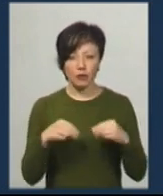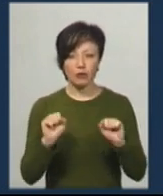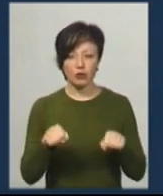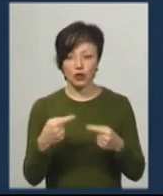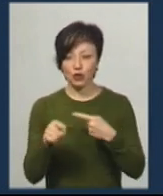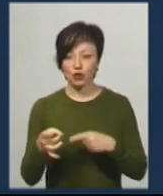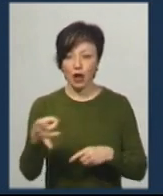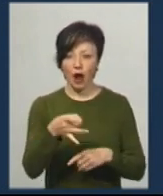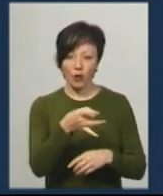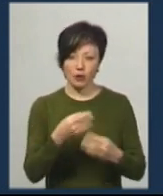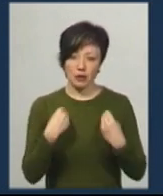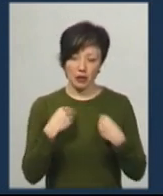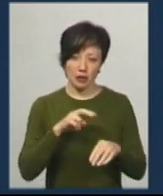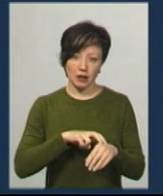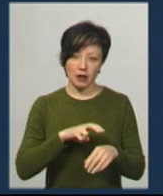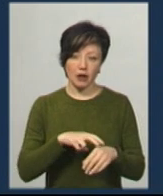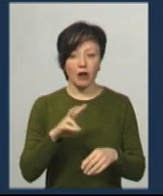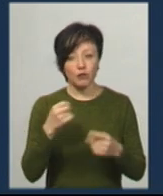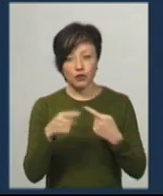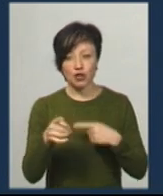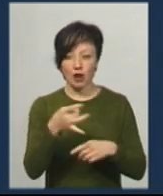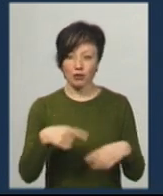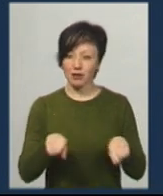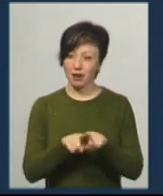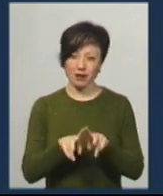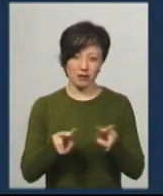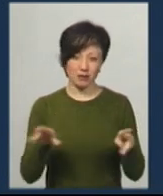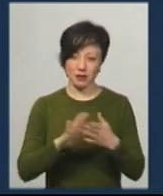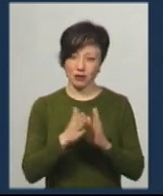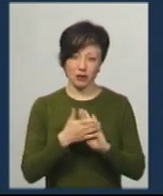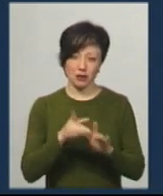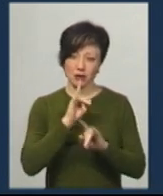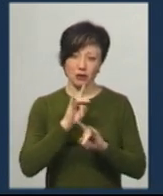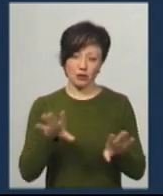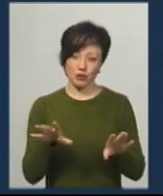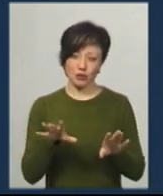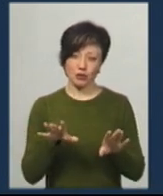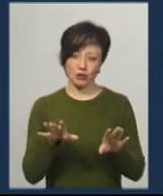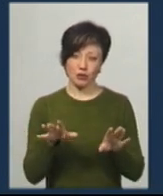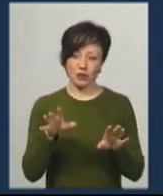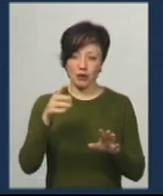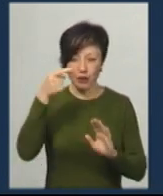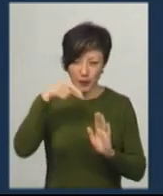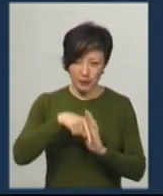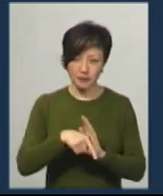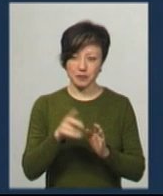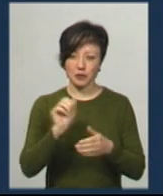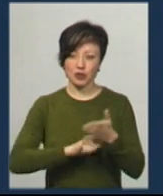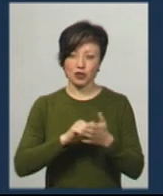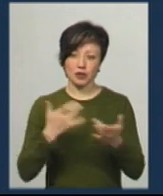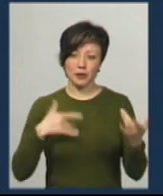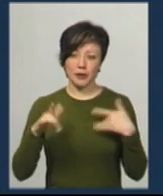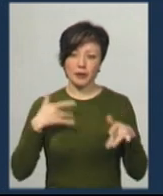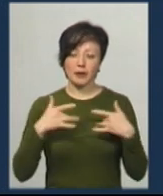другі райони надати, хоча в других районах найкраща ситуація, знаєте, я не буду углублятися, тому що ви знаєте причину, чому лікарі зараз